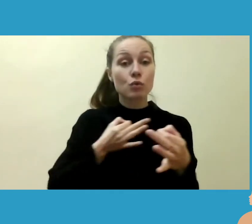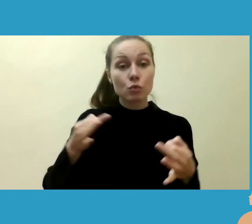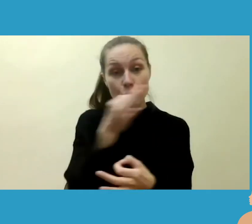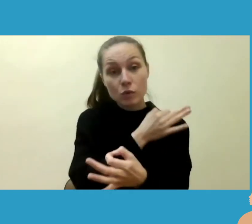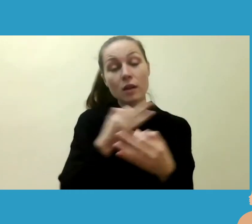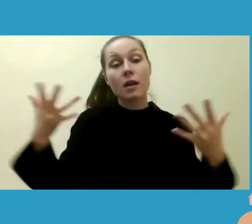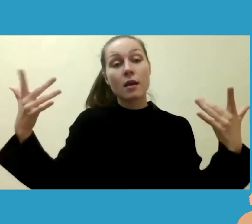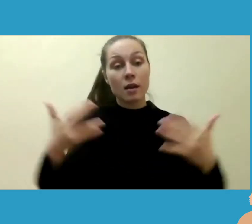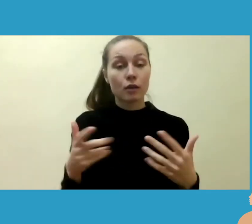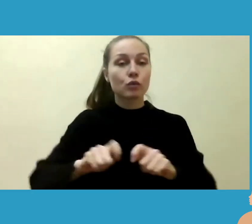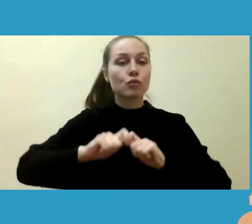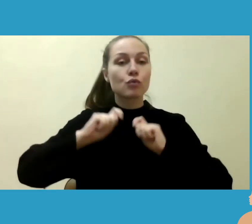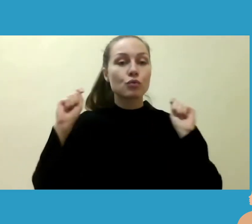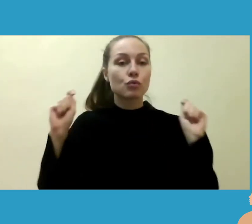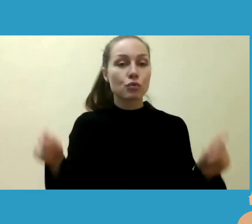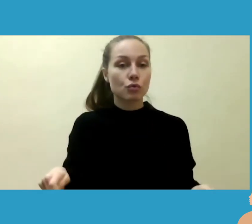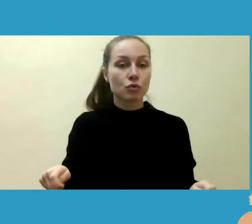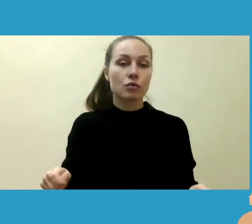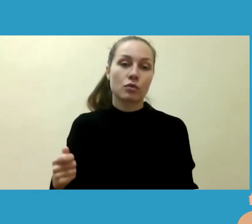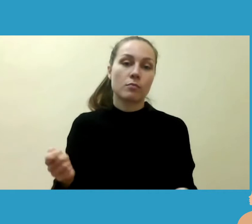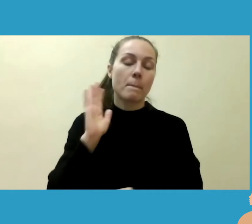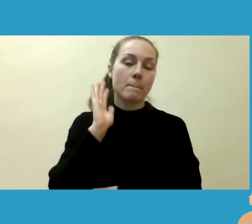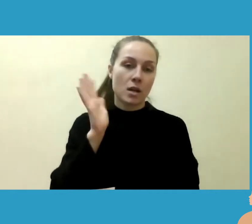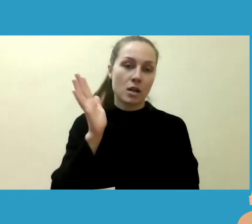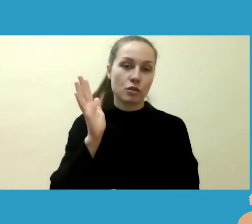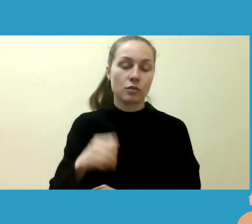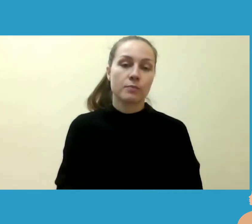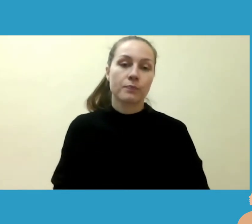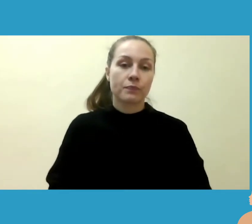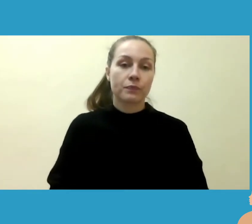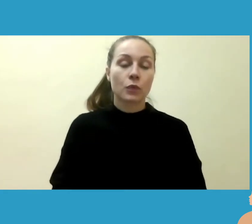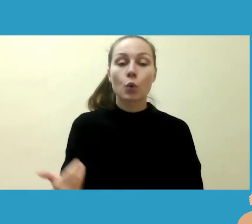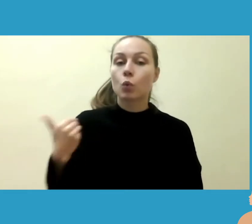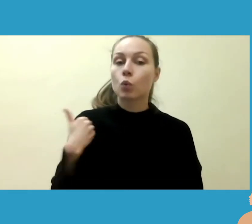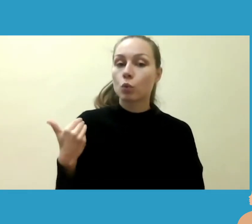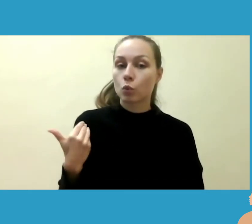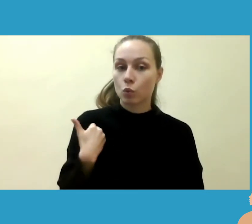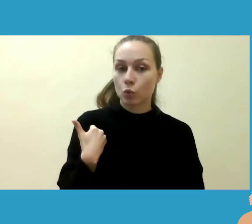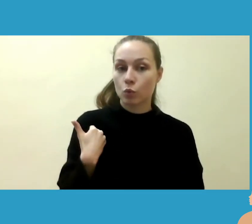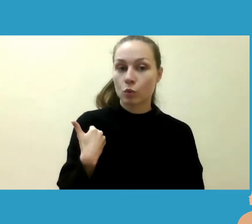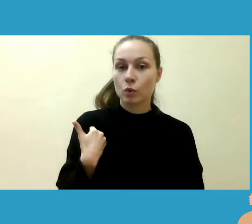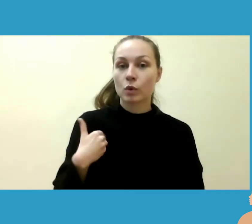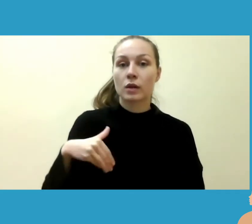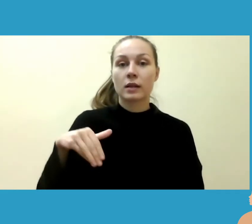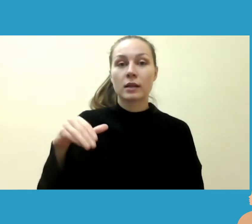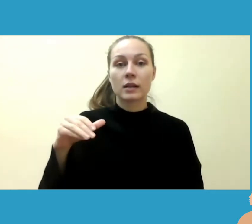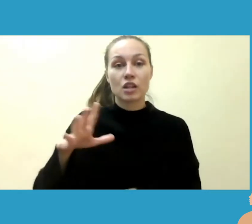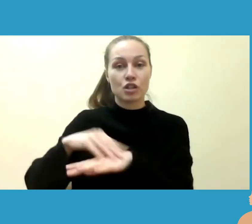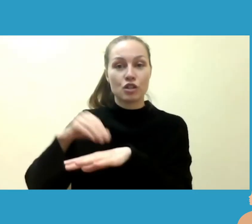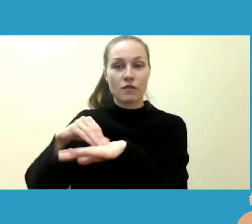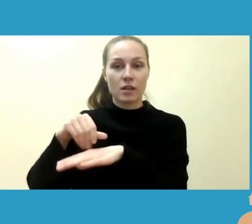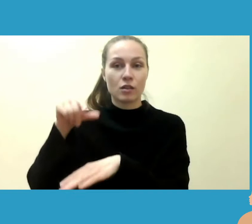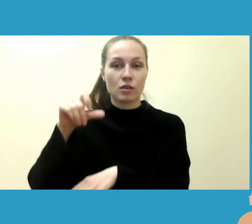renginį išių pradėsime pirmiausia nuo prezentacijų. Tai norėčiau paprašyti, kad ponas Stentonas iš Švedijos